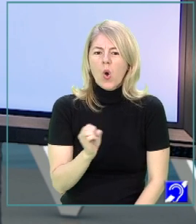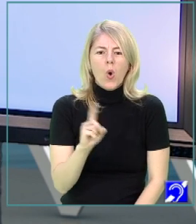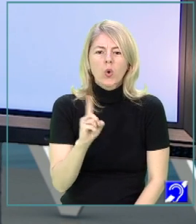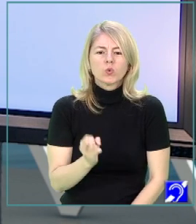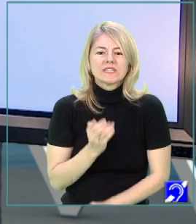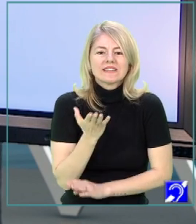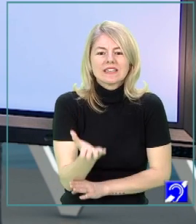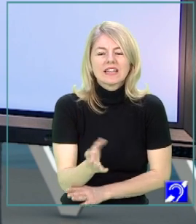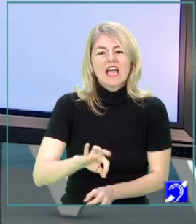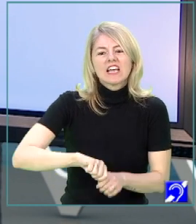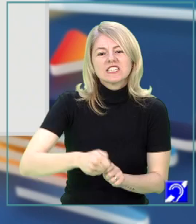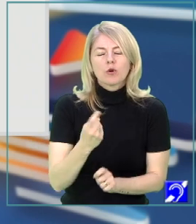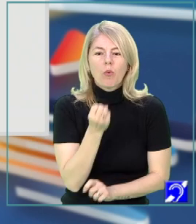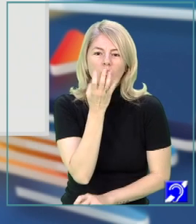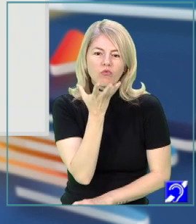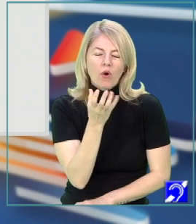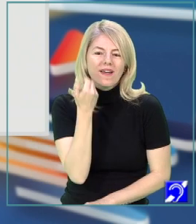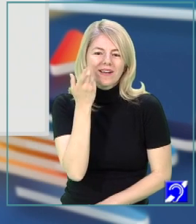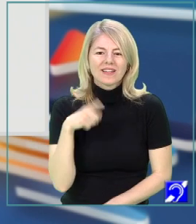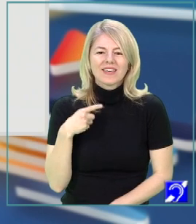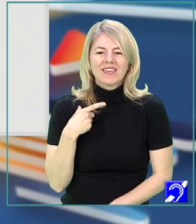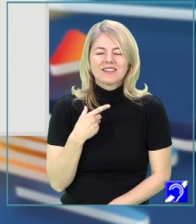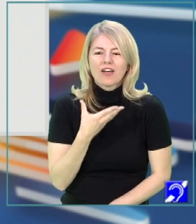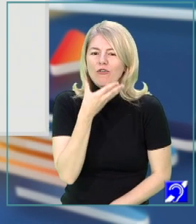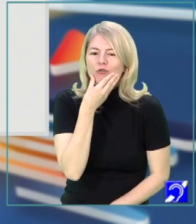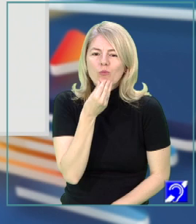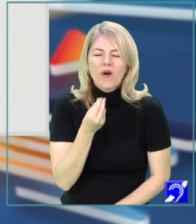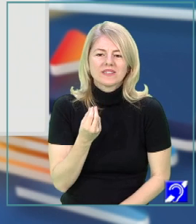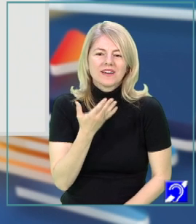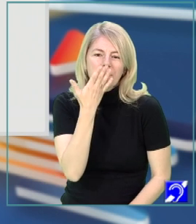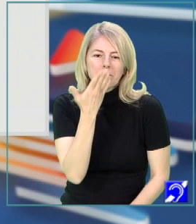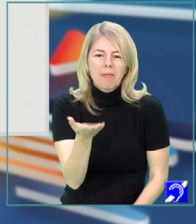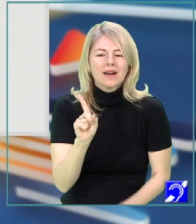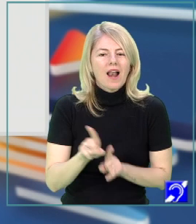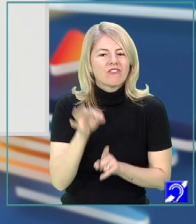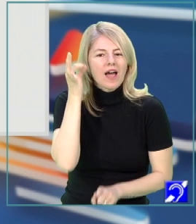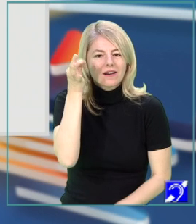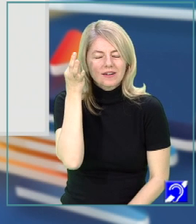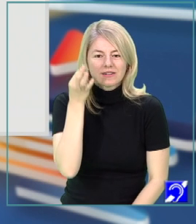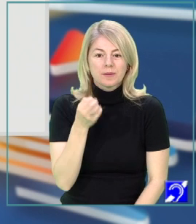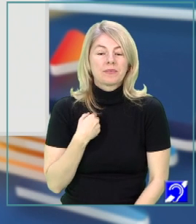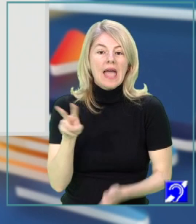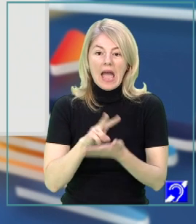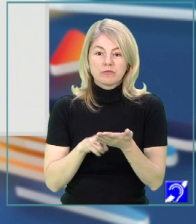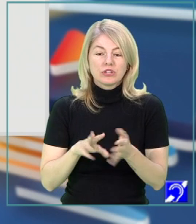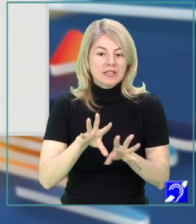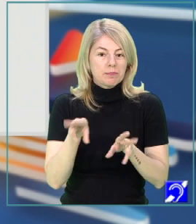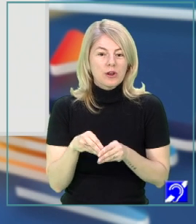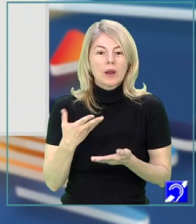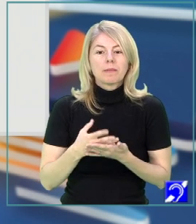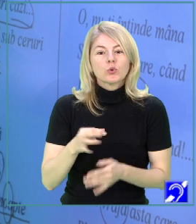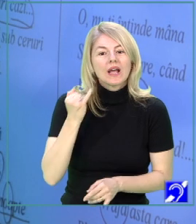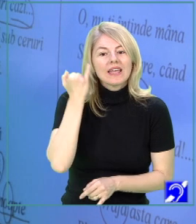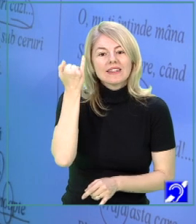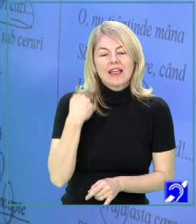nu ți-ntinde mâna să rupe o floare când e atâta duioșie în farmecul din gând. Am citit strofele împreună, pentru că ideile se